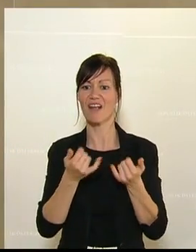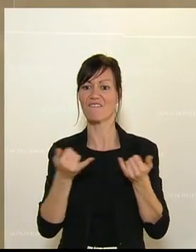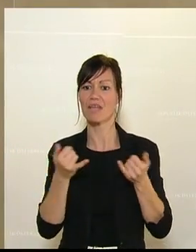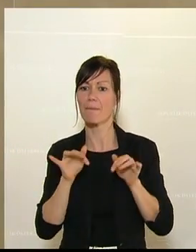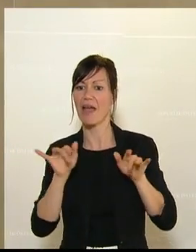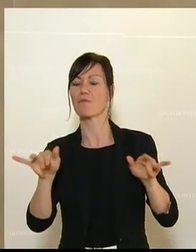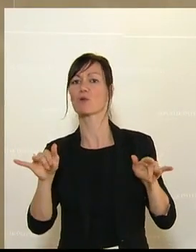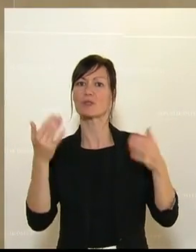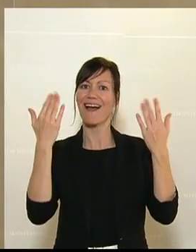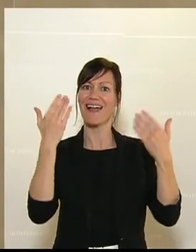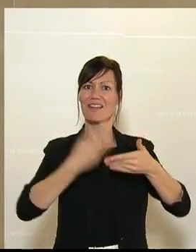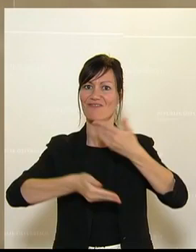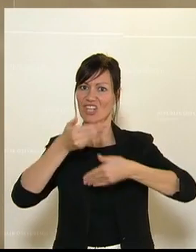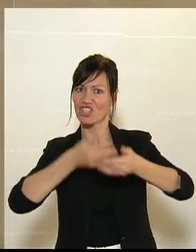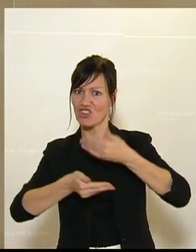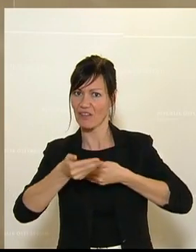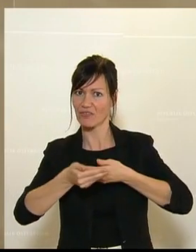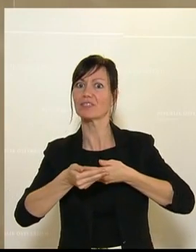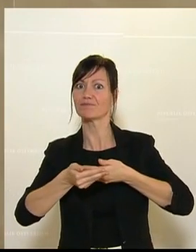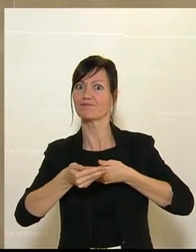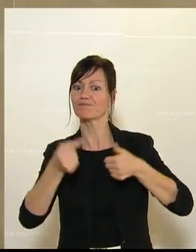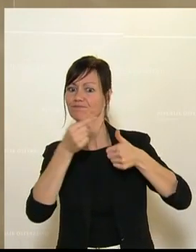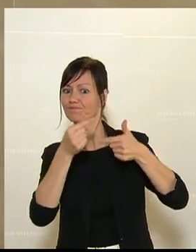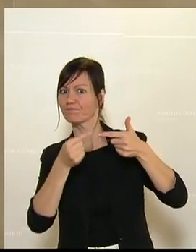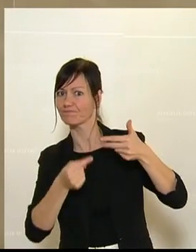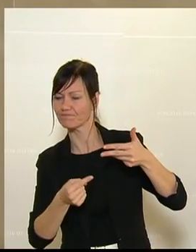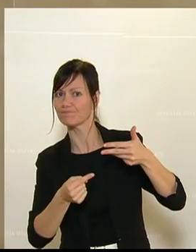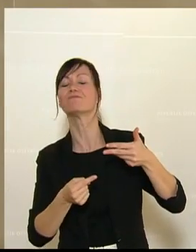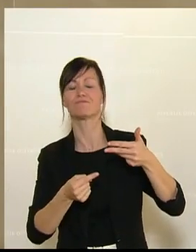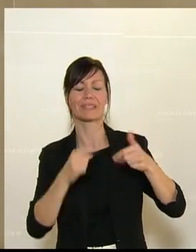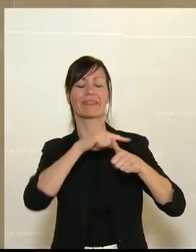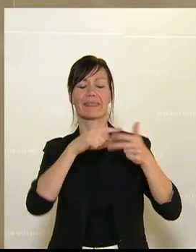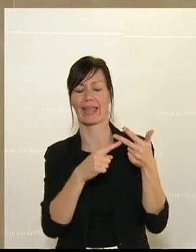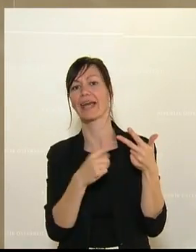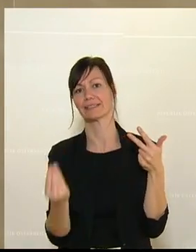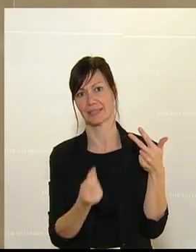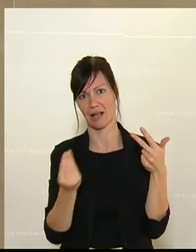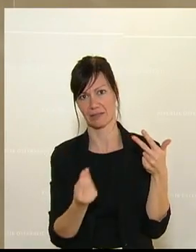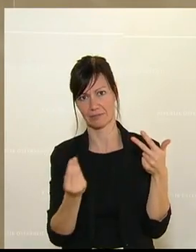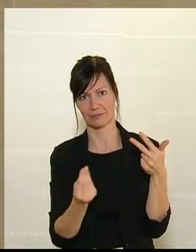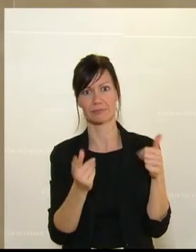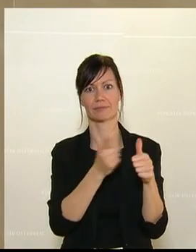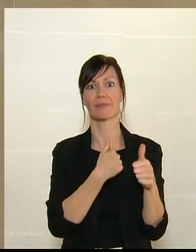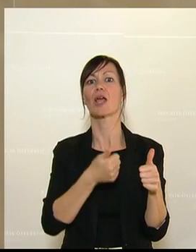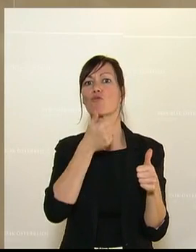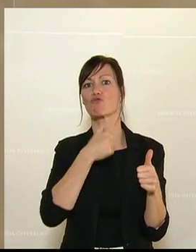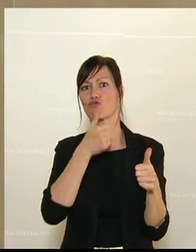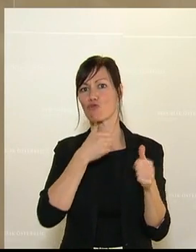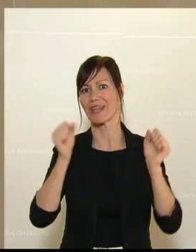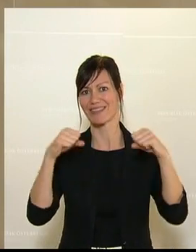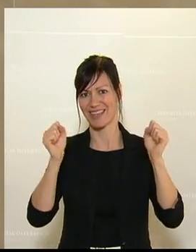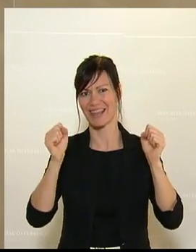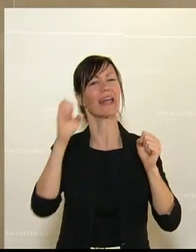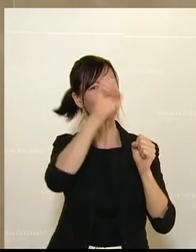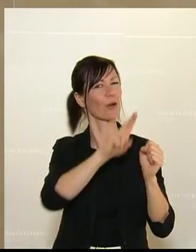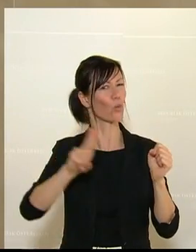und was wird sie auch noch stark prägen, dann sind das meiner Meinung nach drei wichtige Dinge. Einerseits der Green Deal, der Europäischen